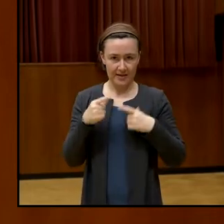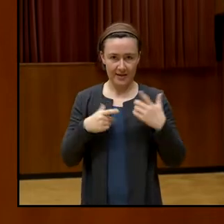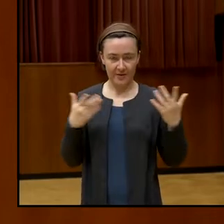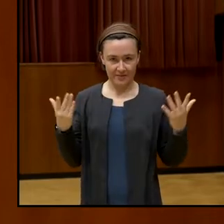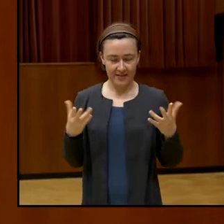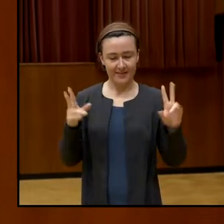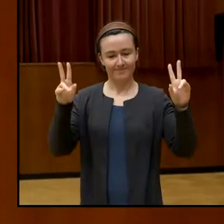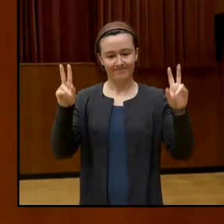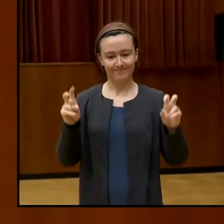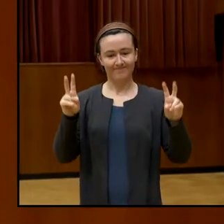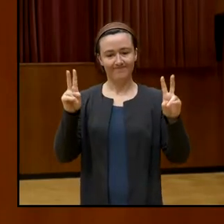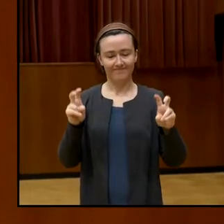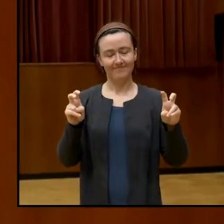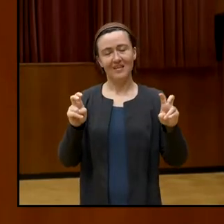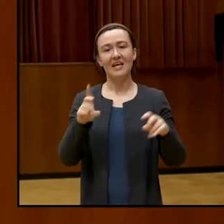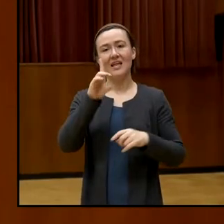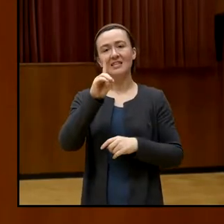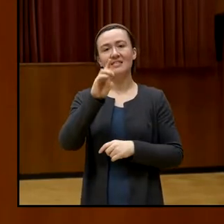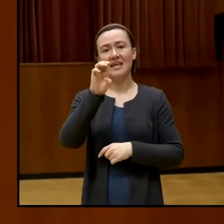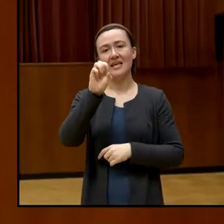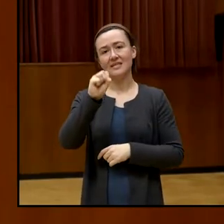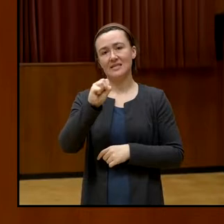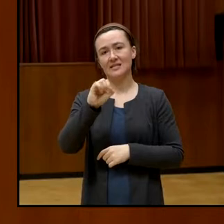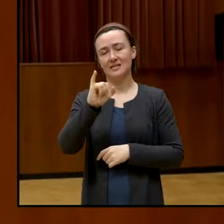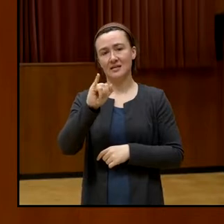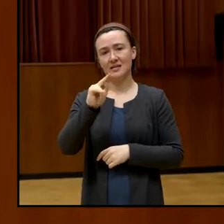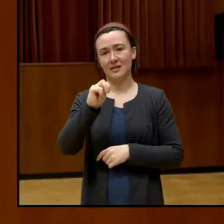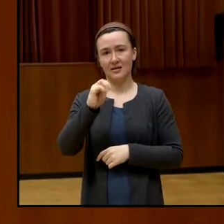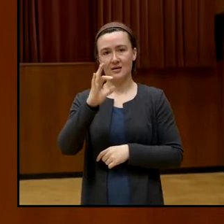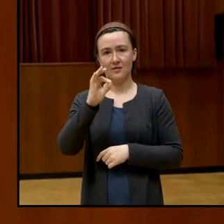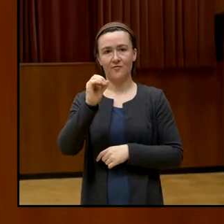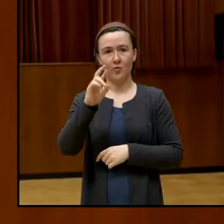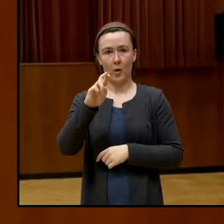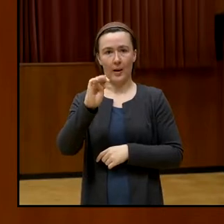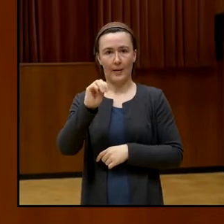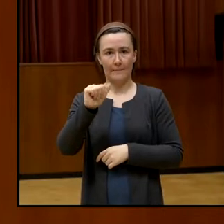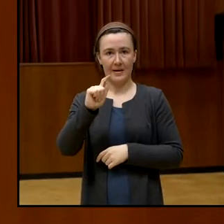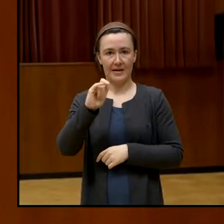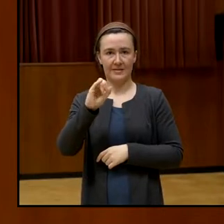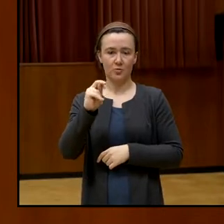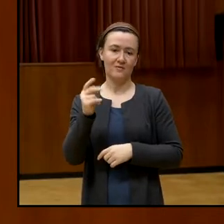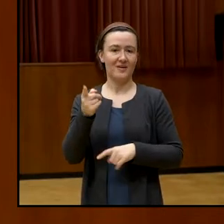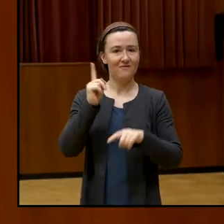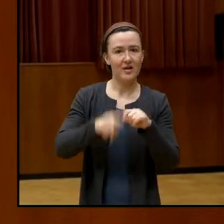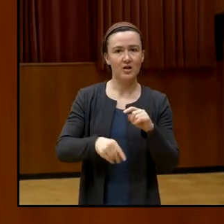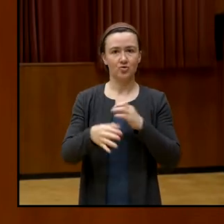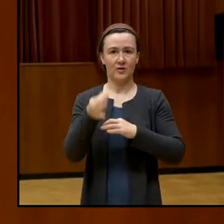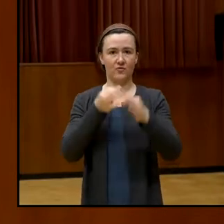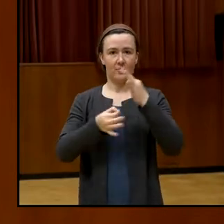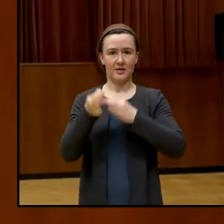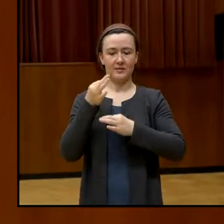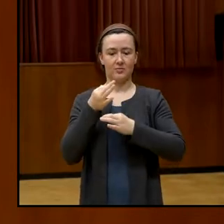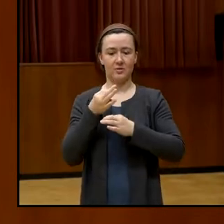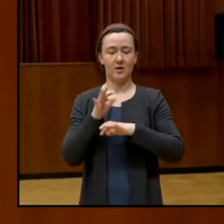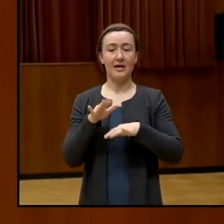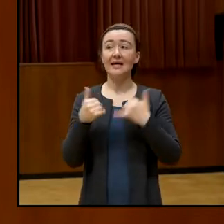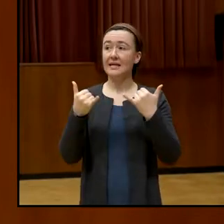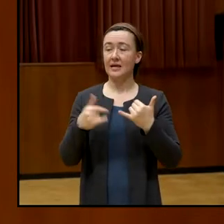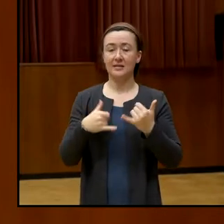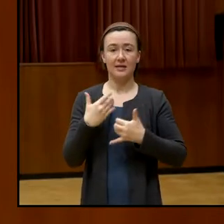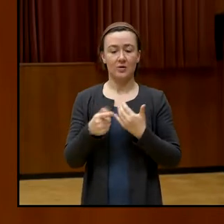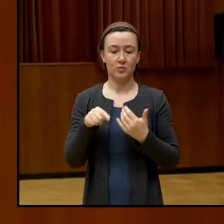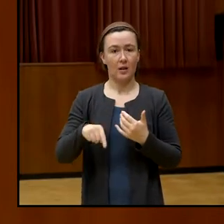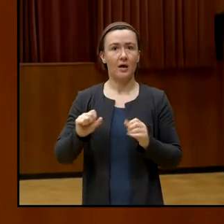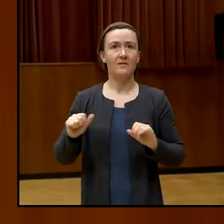Desinformation. Und wenn wir jetzt das Supervalier anschauen, das nicht nur bei uns ansteht, sondern zum Beispiel auch in den Vereinigten Staaten,